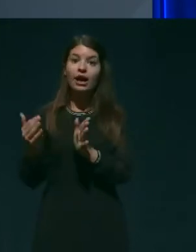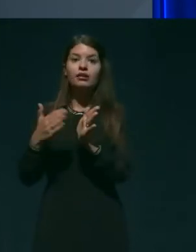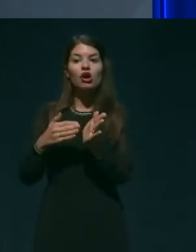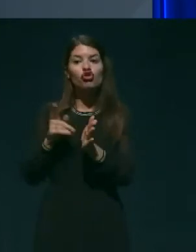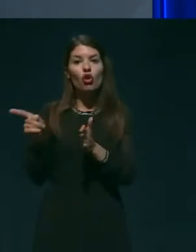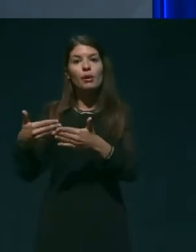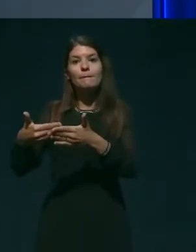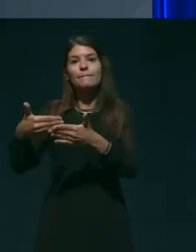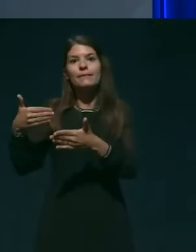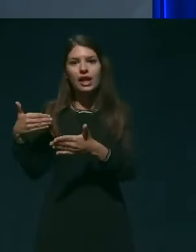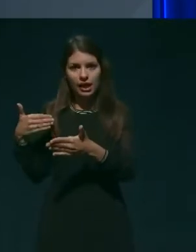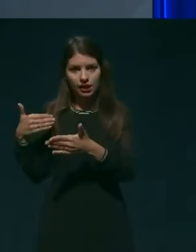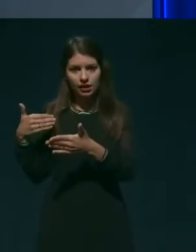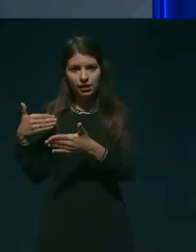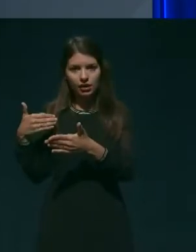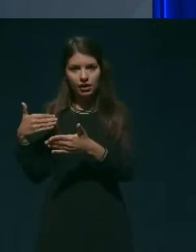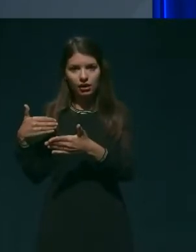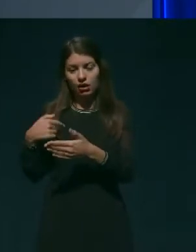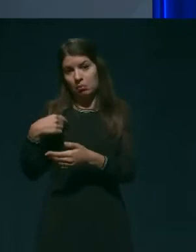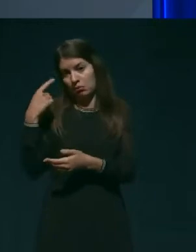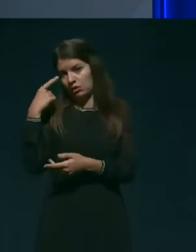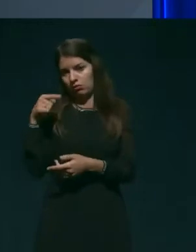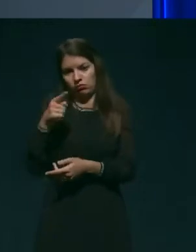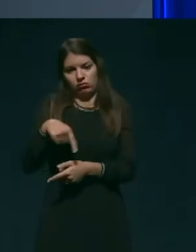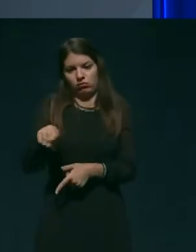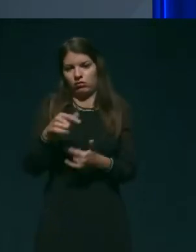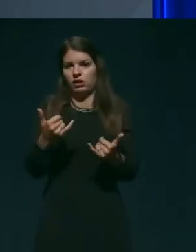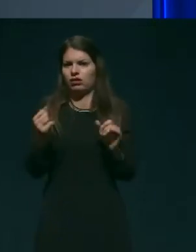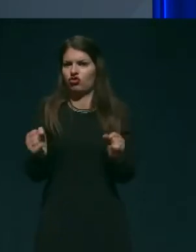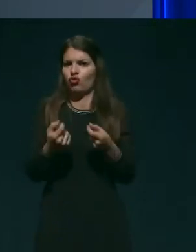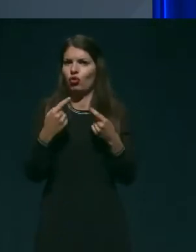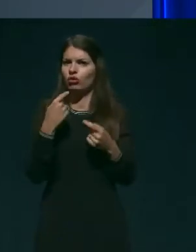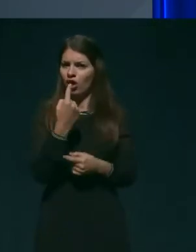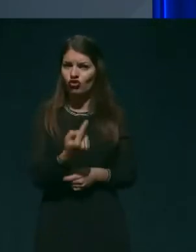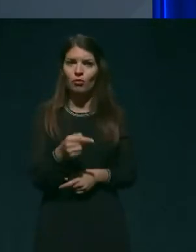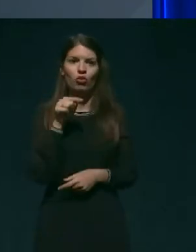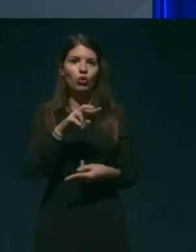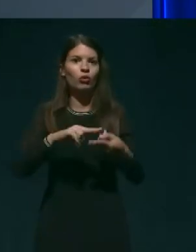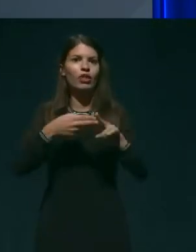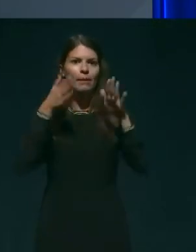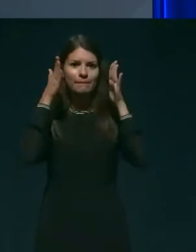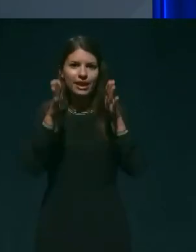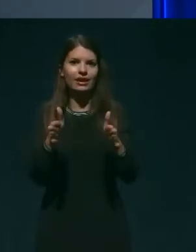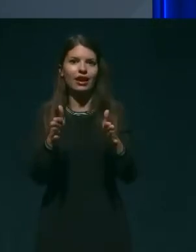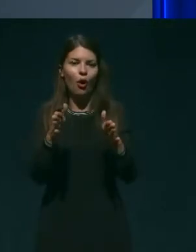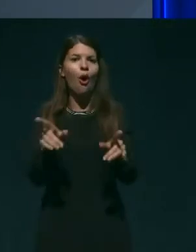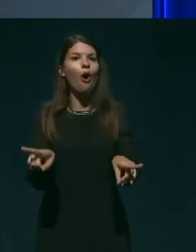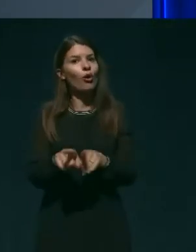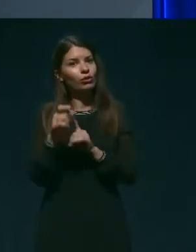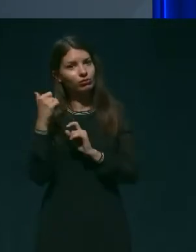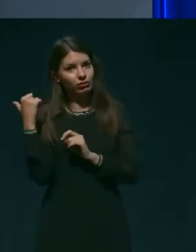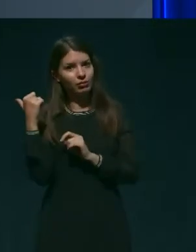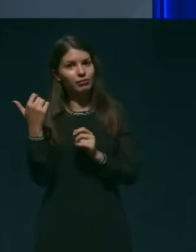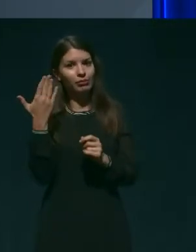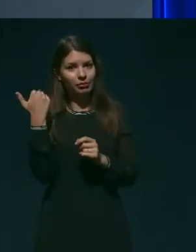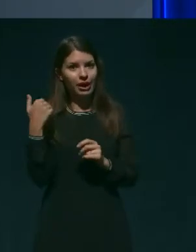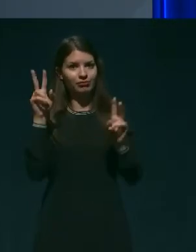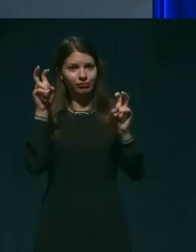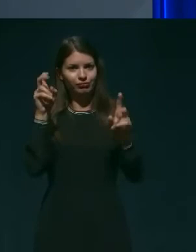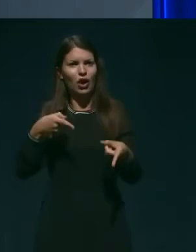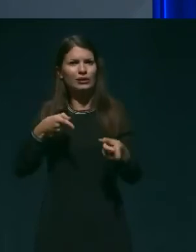tem poslabšanjem, jaz mislim, da težko rečete, da je to namenjeno ravno, tako, kad ste citirala od strelu.